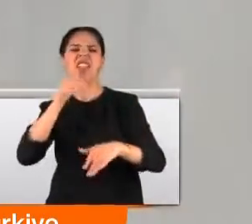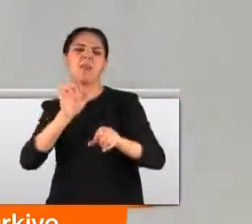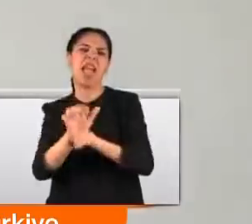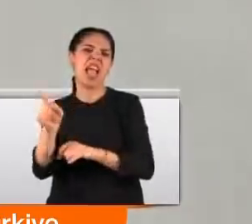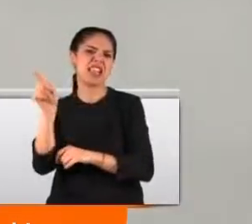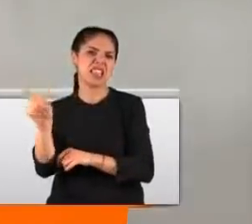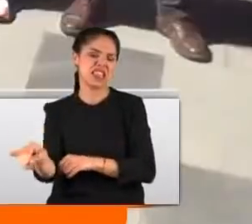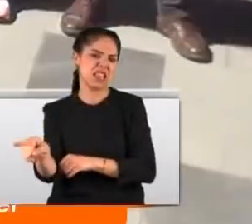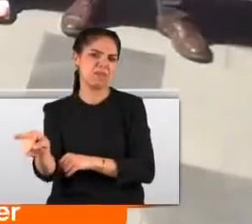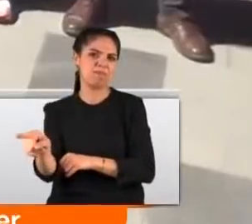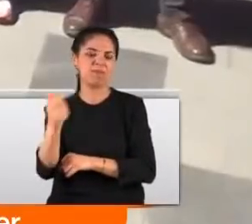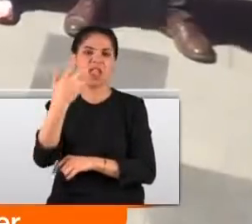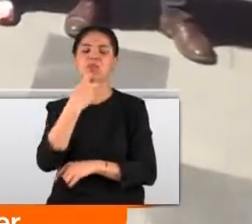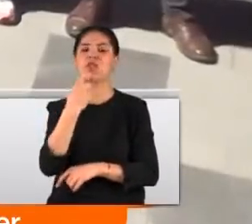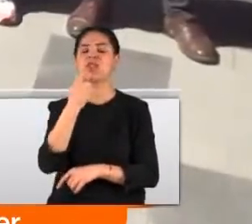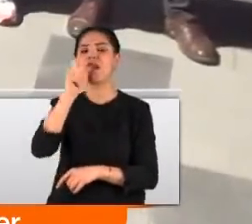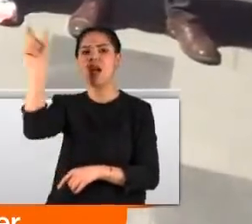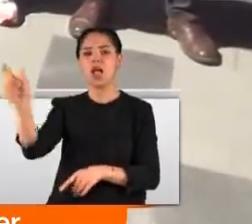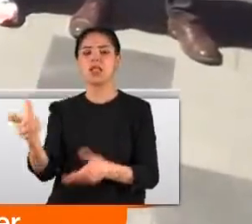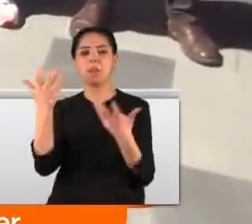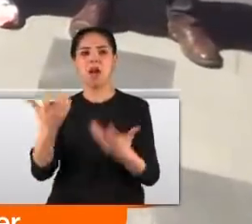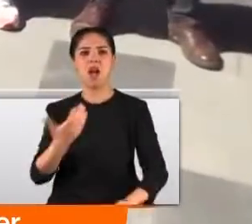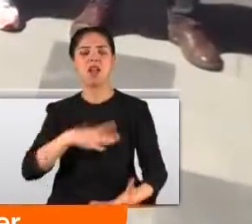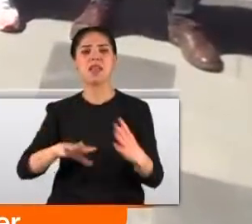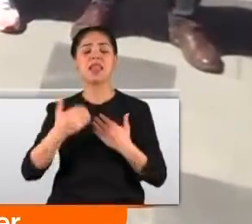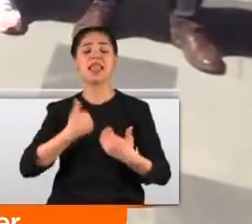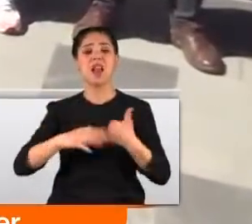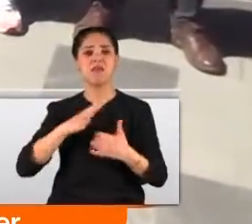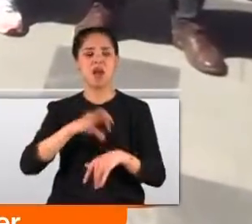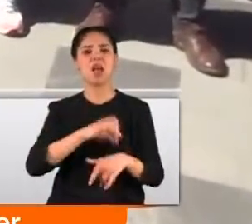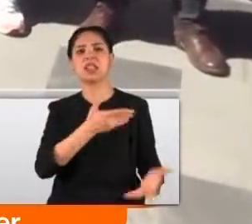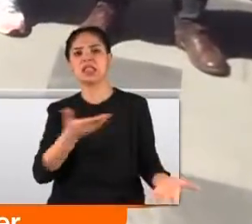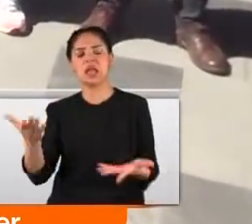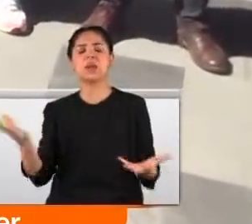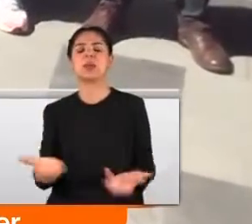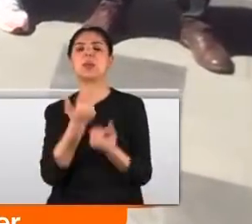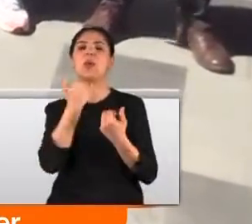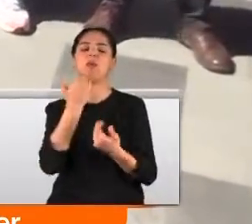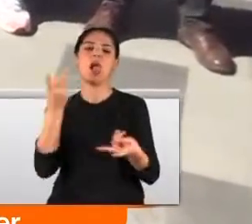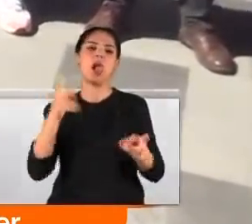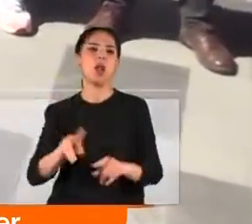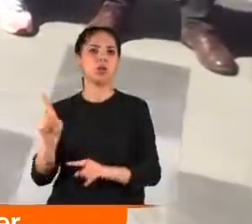Çatının altında kalan 62 yaşındaki adam ağır yaralandı. Hastaneye kaldırılsa da kurtarılamadı.